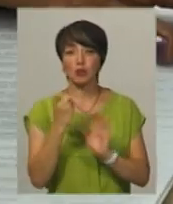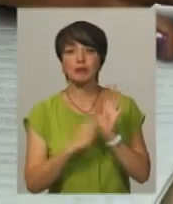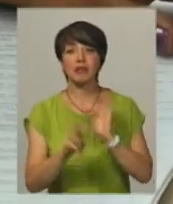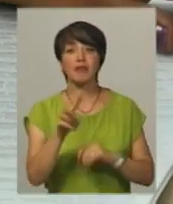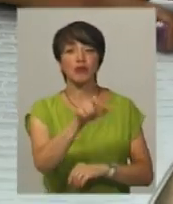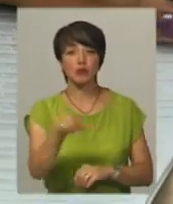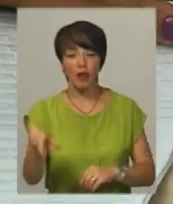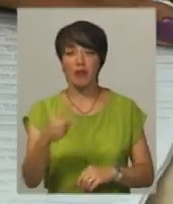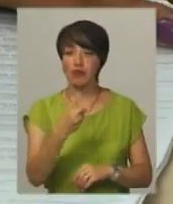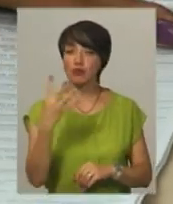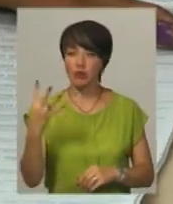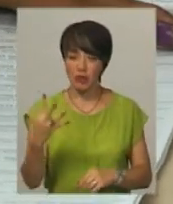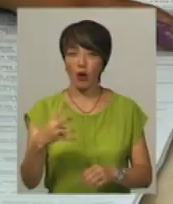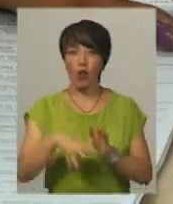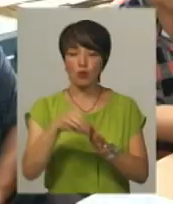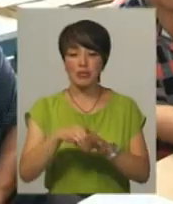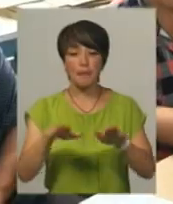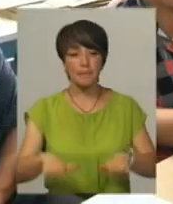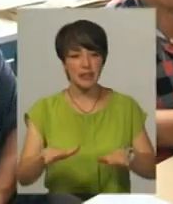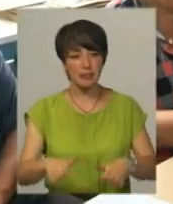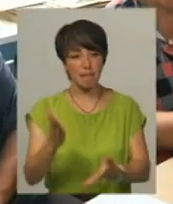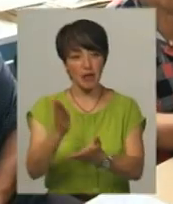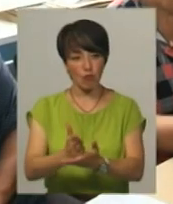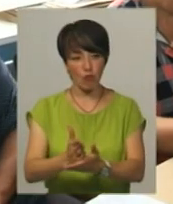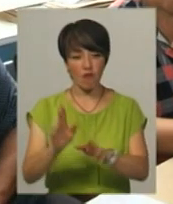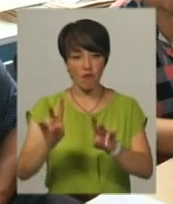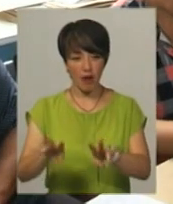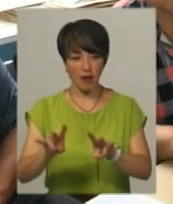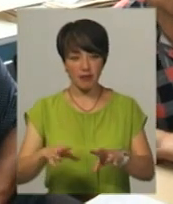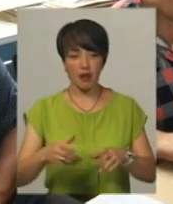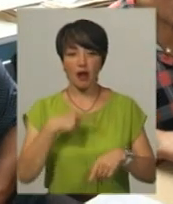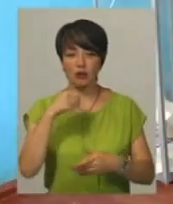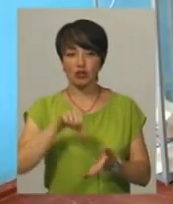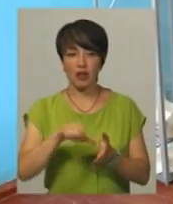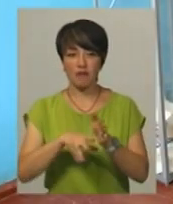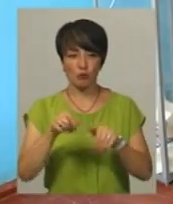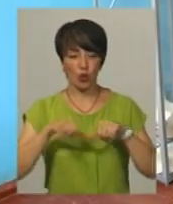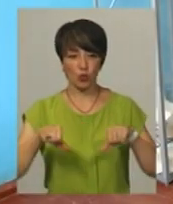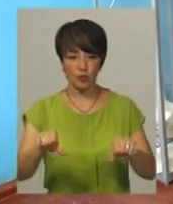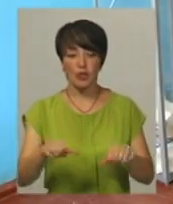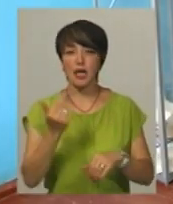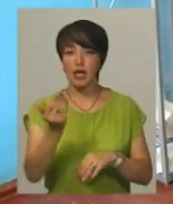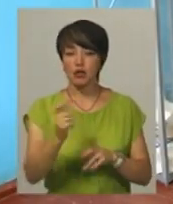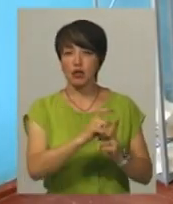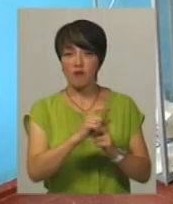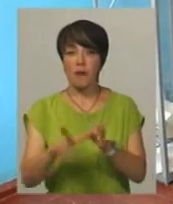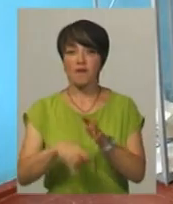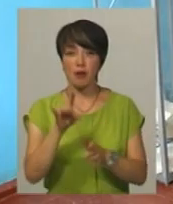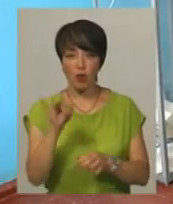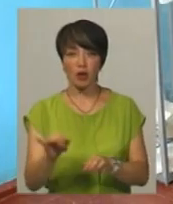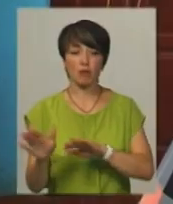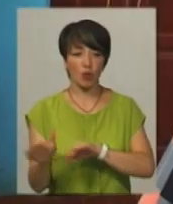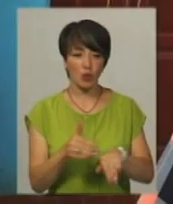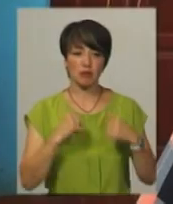виборці, 24 з яких голосують за місцем перебування, каже член виборчої дільниці Тетяна Кордонець. За її словами, вибори проходять